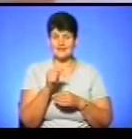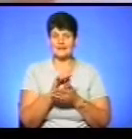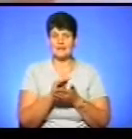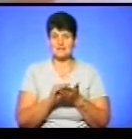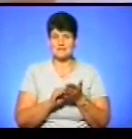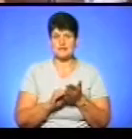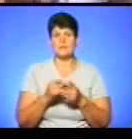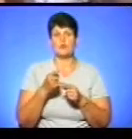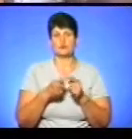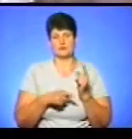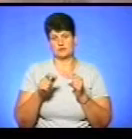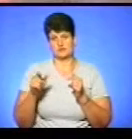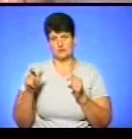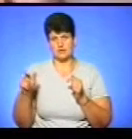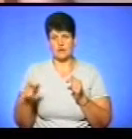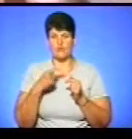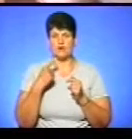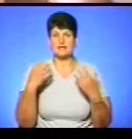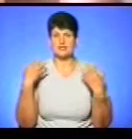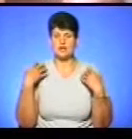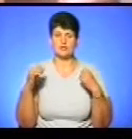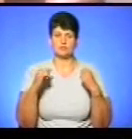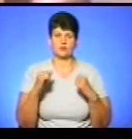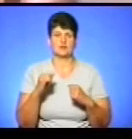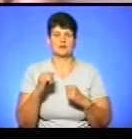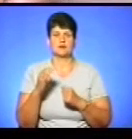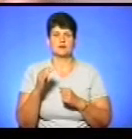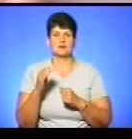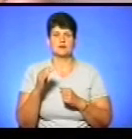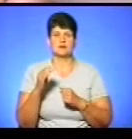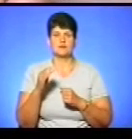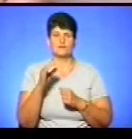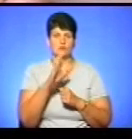заяви половина громадян, каже начальник управління соціальної політики Володимир Соломан.